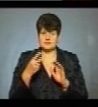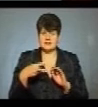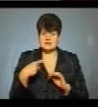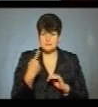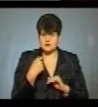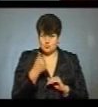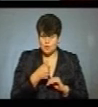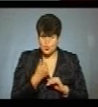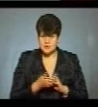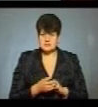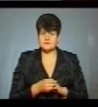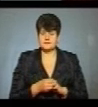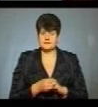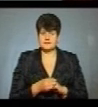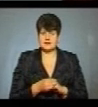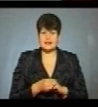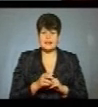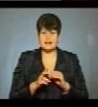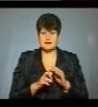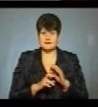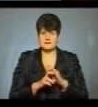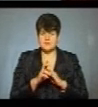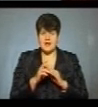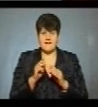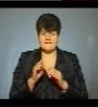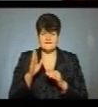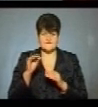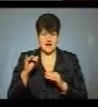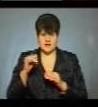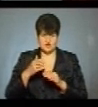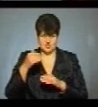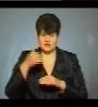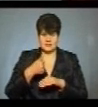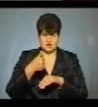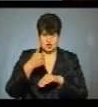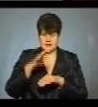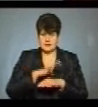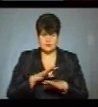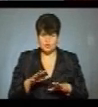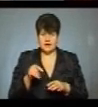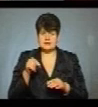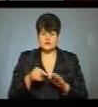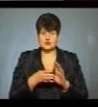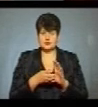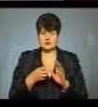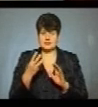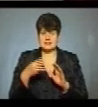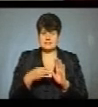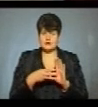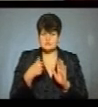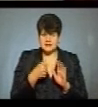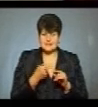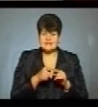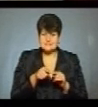році. І вже сама ратуша, але без вежі. І вже тут, якщо ви бачите, рік, це вже